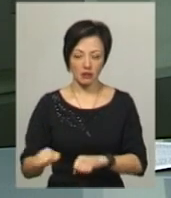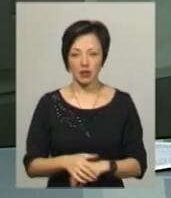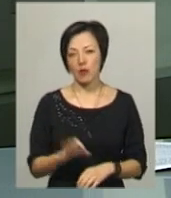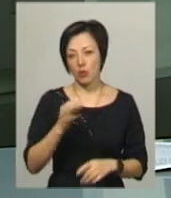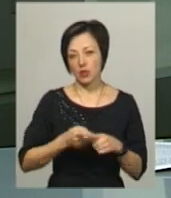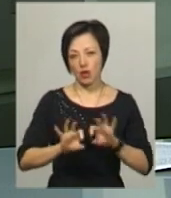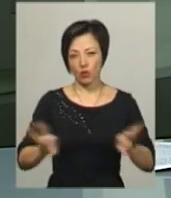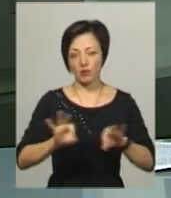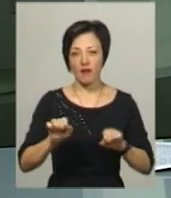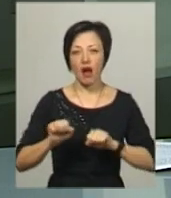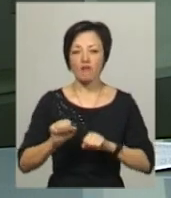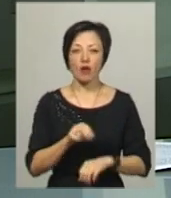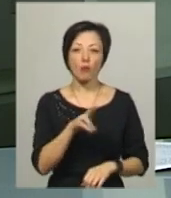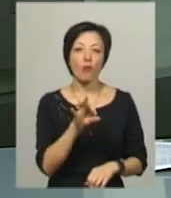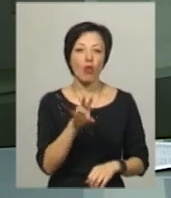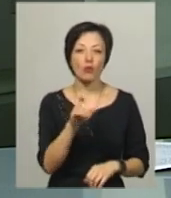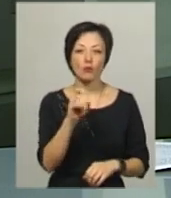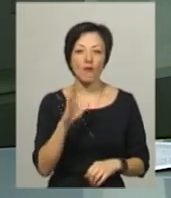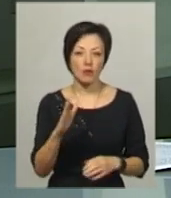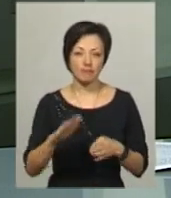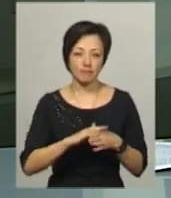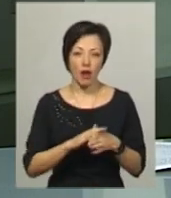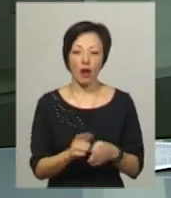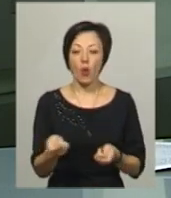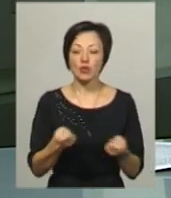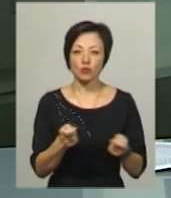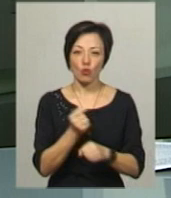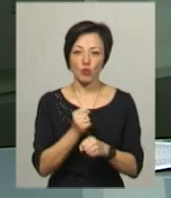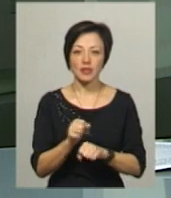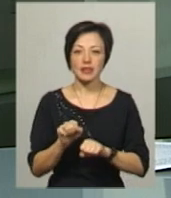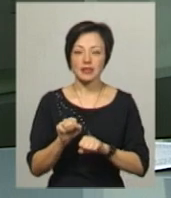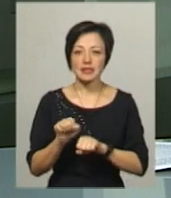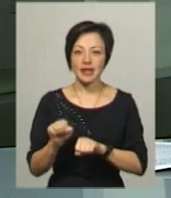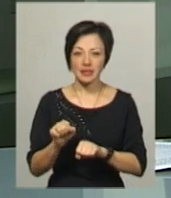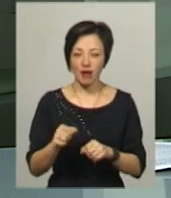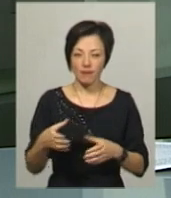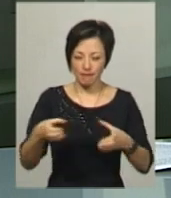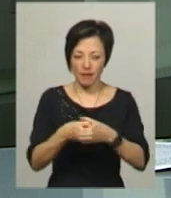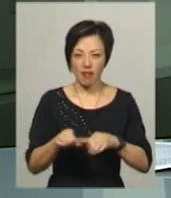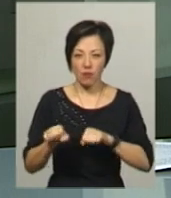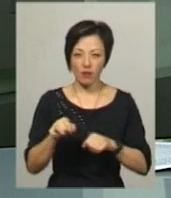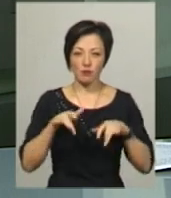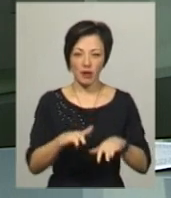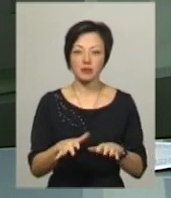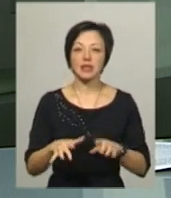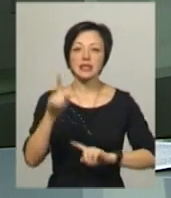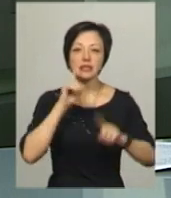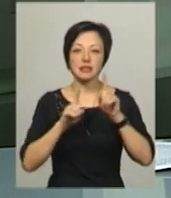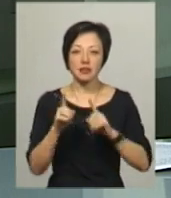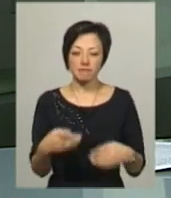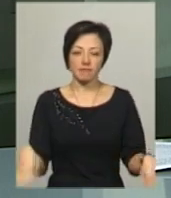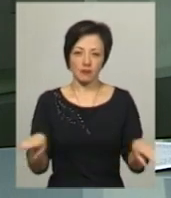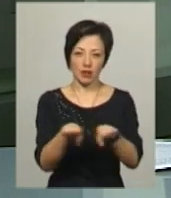Про це розповів адвокат Микола Полозов, який координує роботу захисників у справі. За його словами, засідання відбулося в закритому